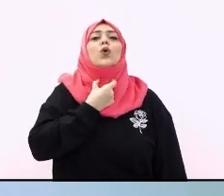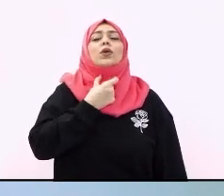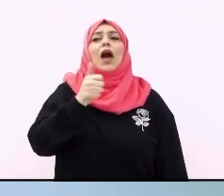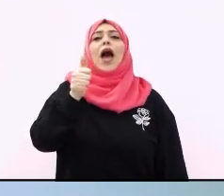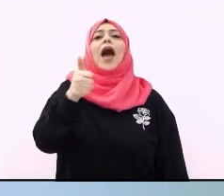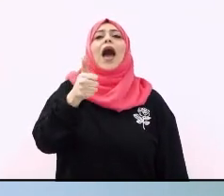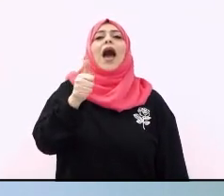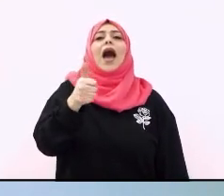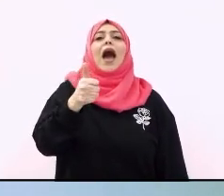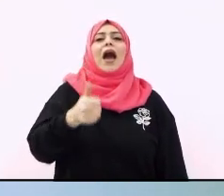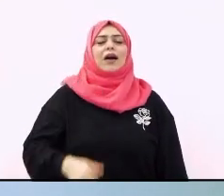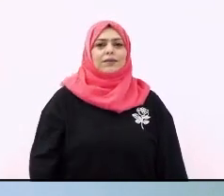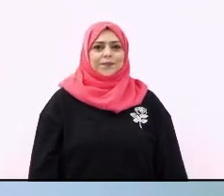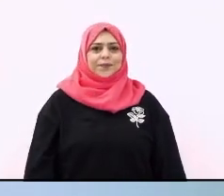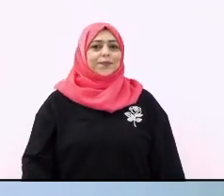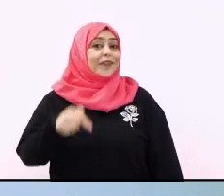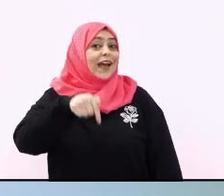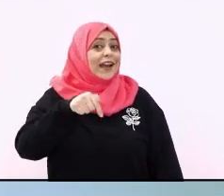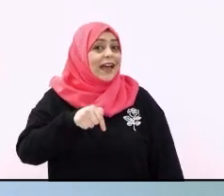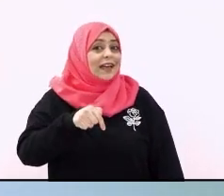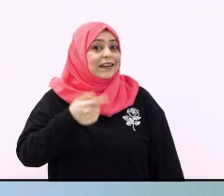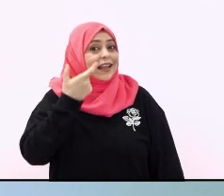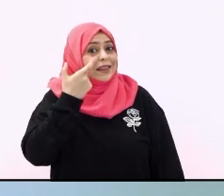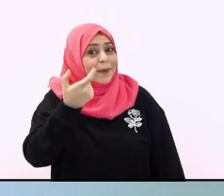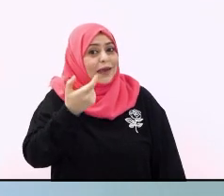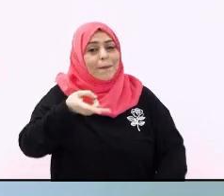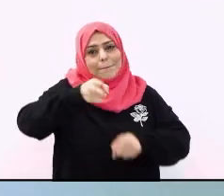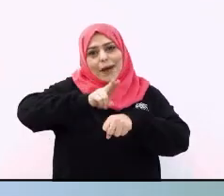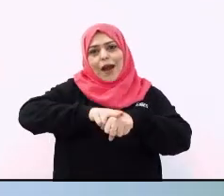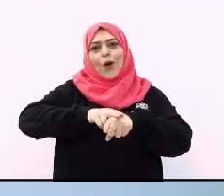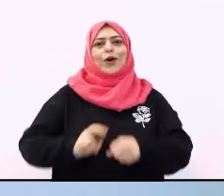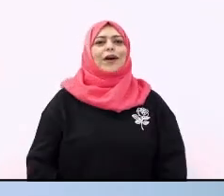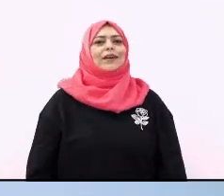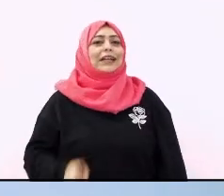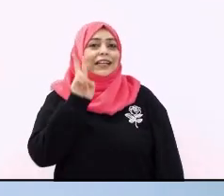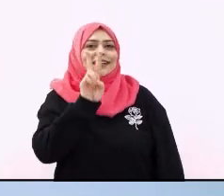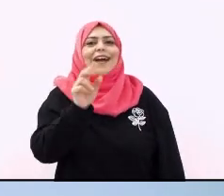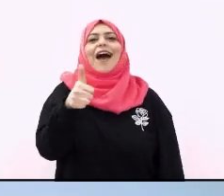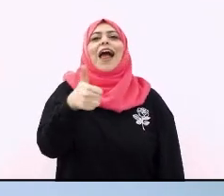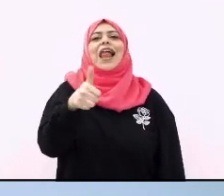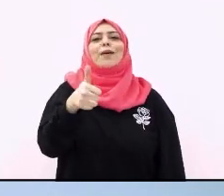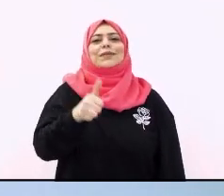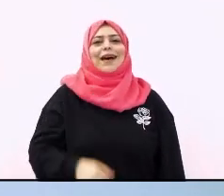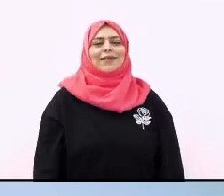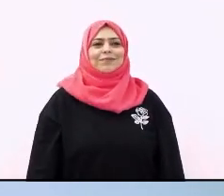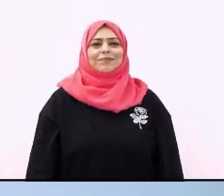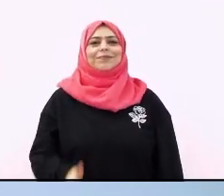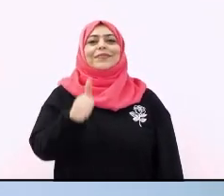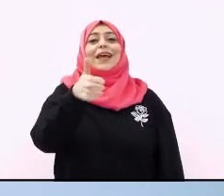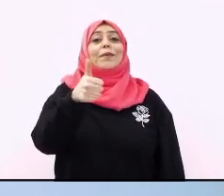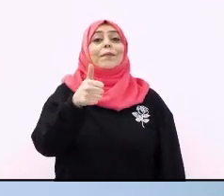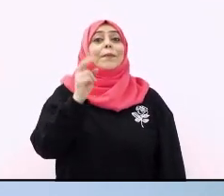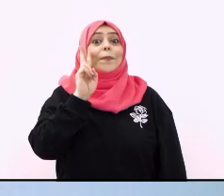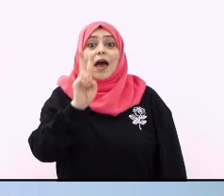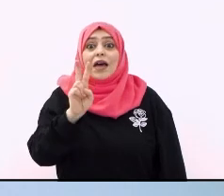الآن ننتبه مرة أخرى الهمزة ما